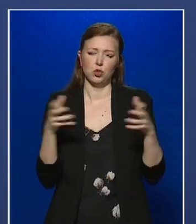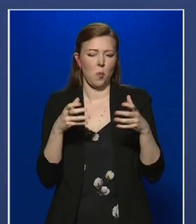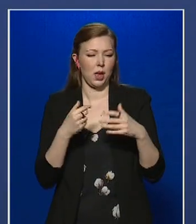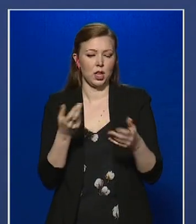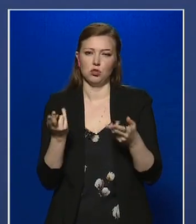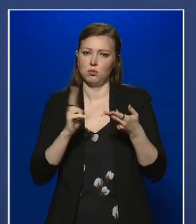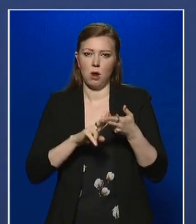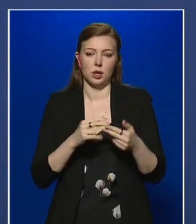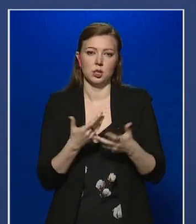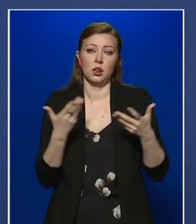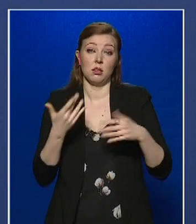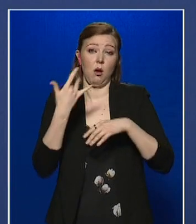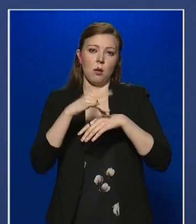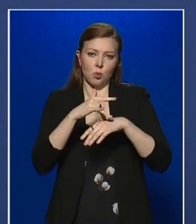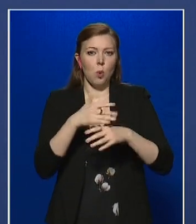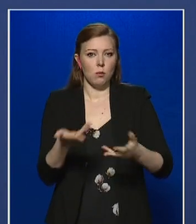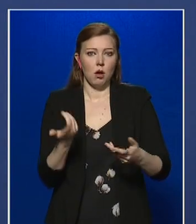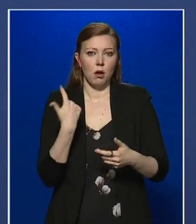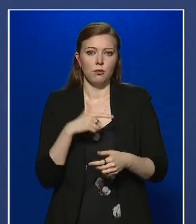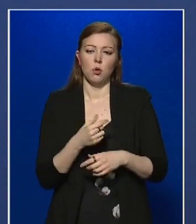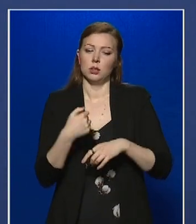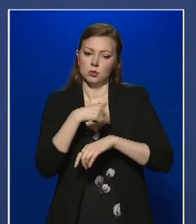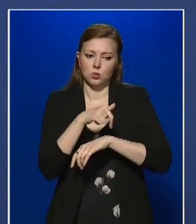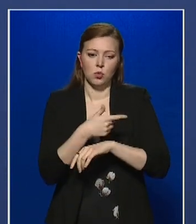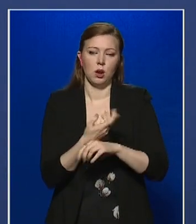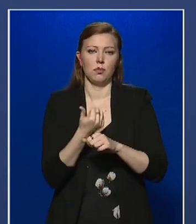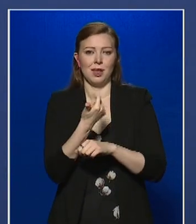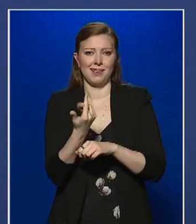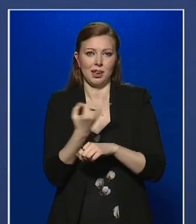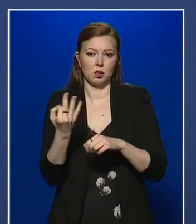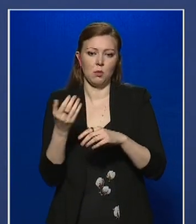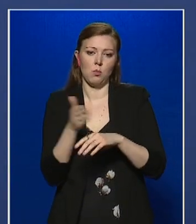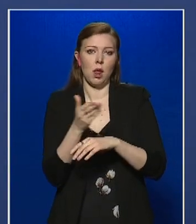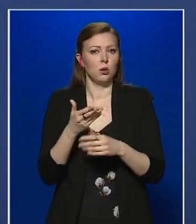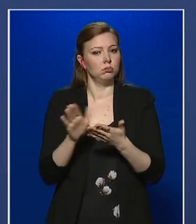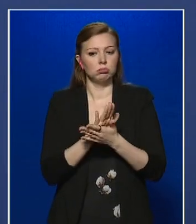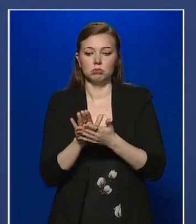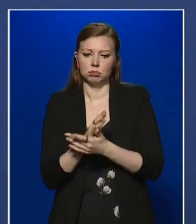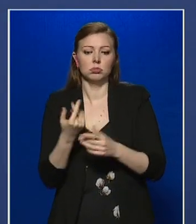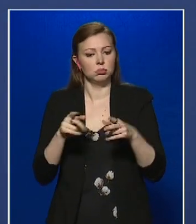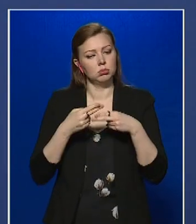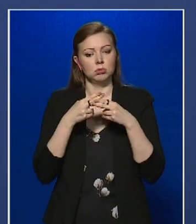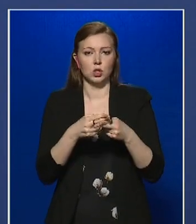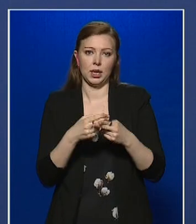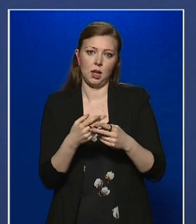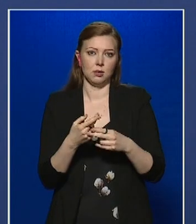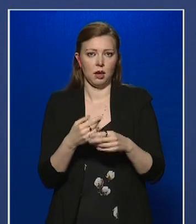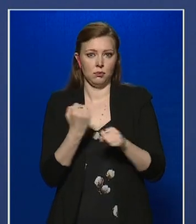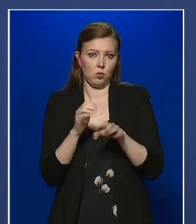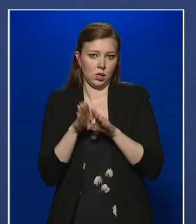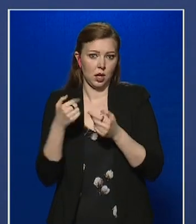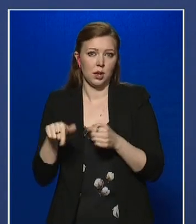amik azonban egyszerű nagy próbatételt jelentettek, melyeket órákon, majd legfeljebb egy-két napon belül felszámoltak a bajtársaim. Most viszont egy